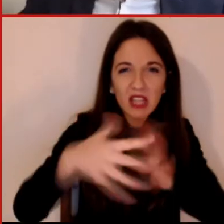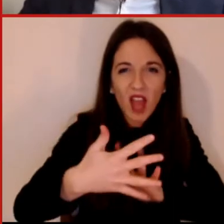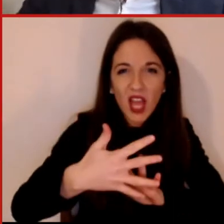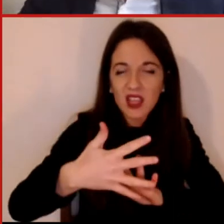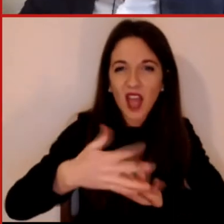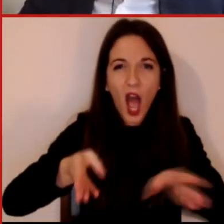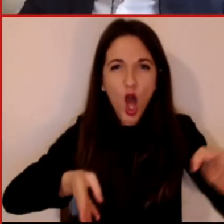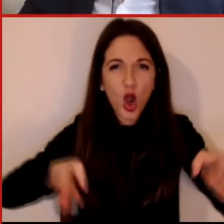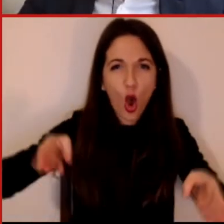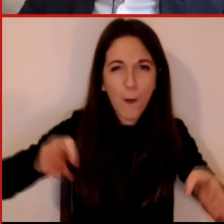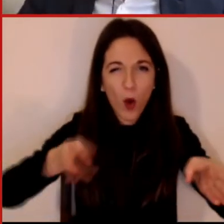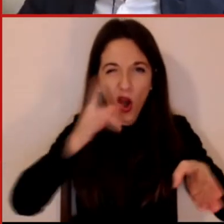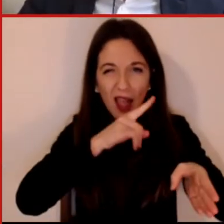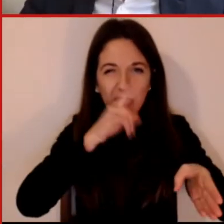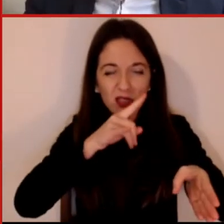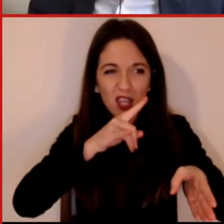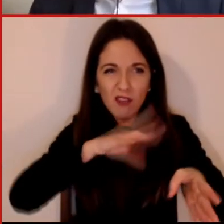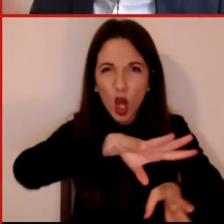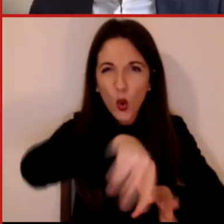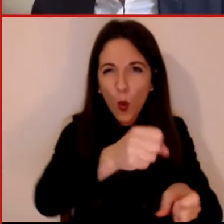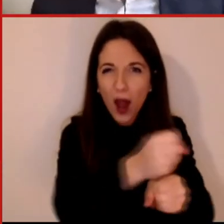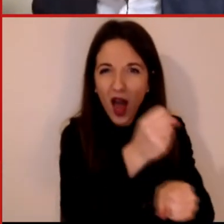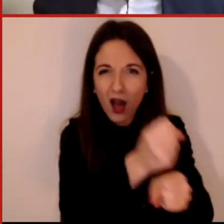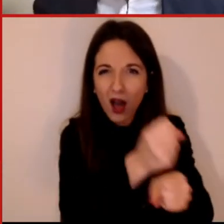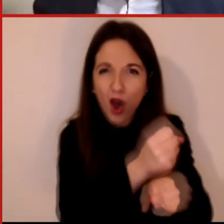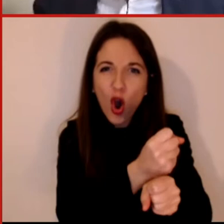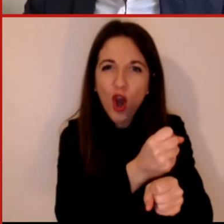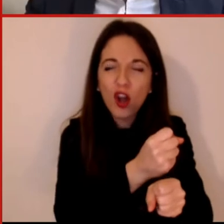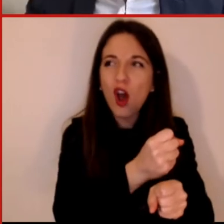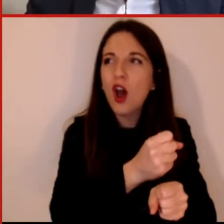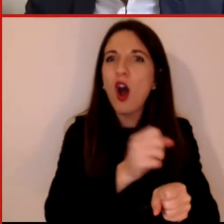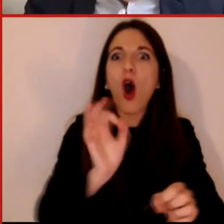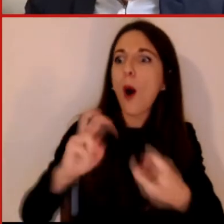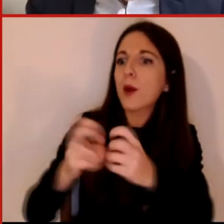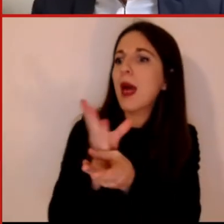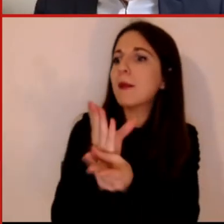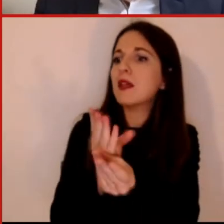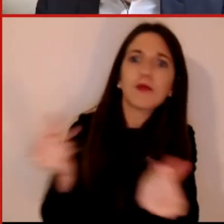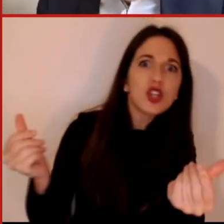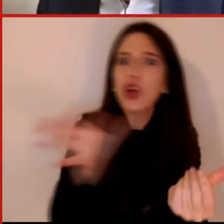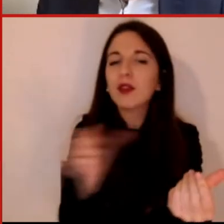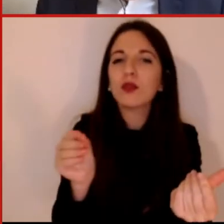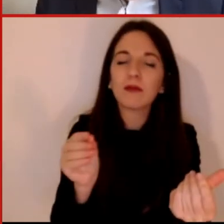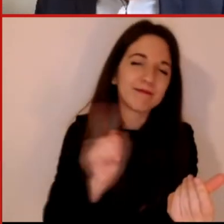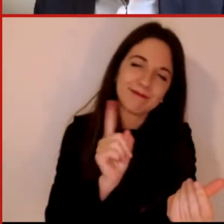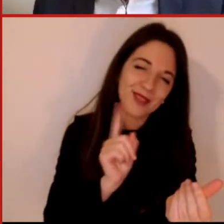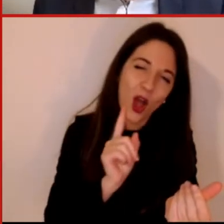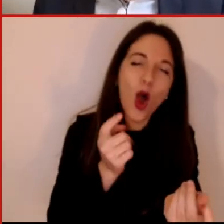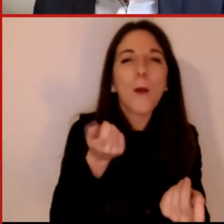lavoro o che in realtà ci risolvono tutti i problemi. Cioè in qualche modo noi ci stiamo trovando